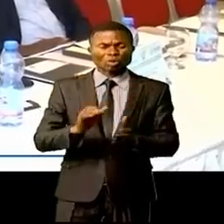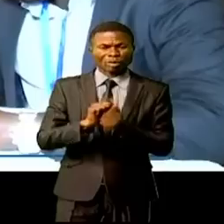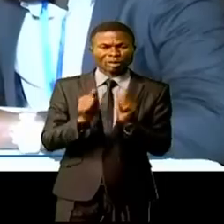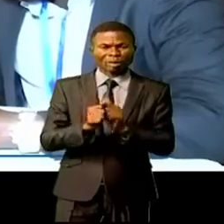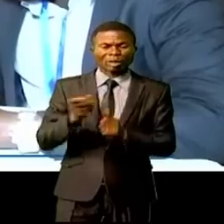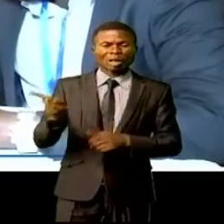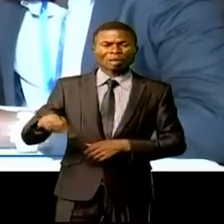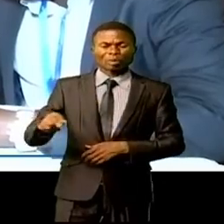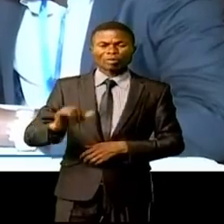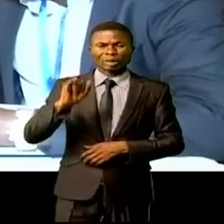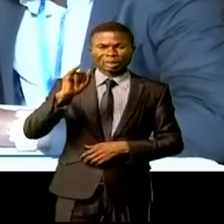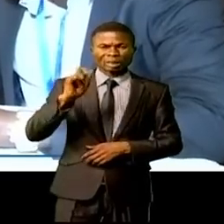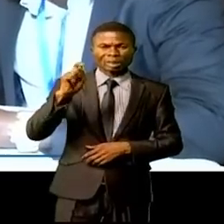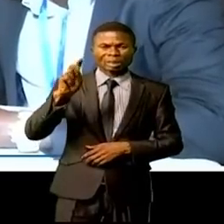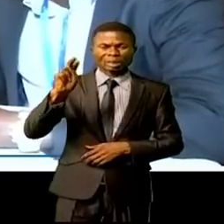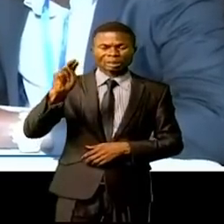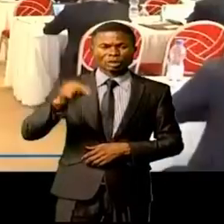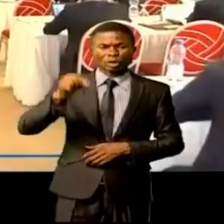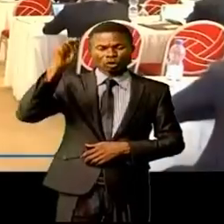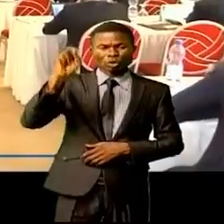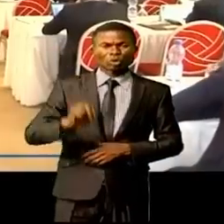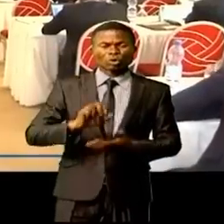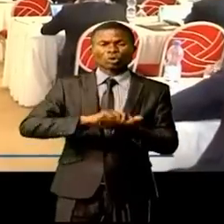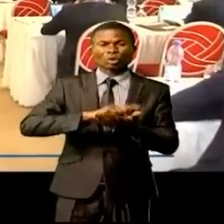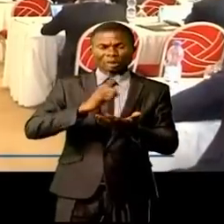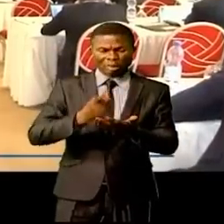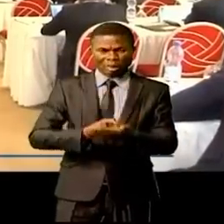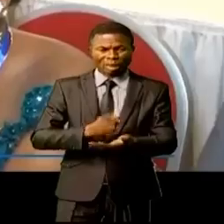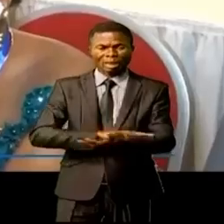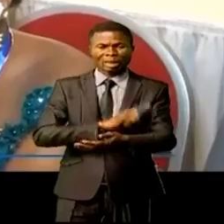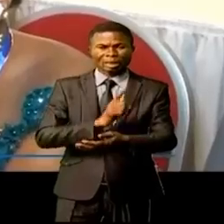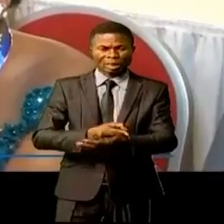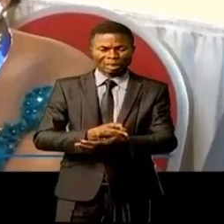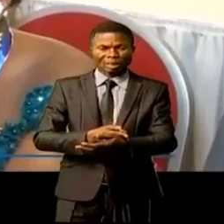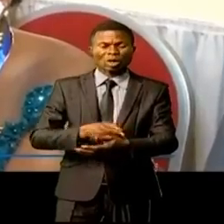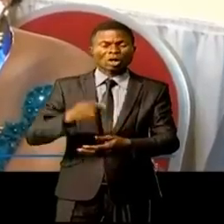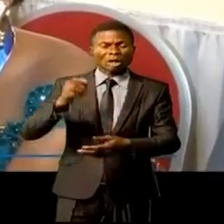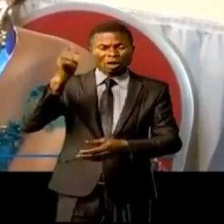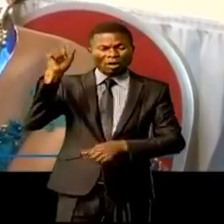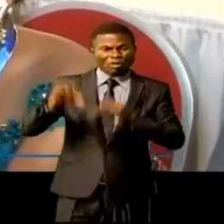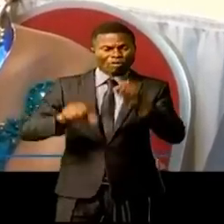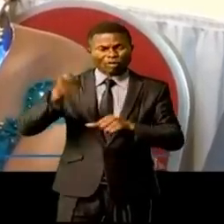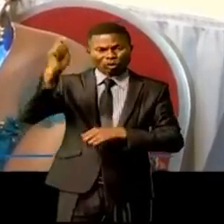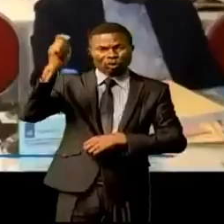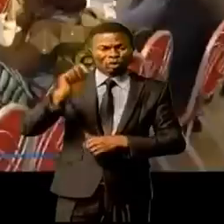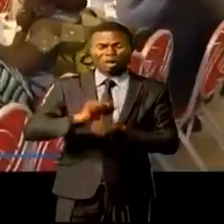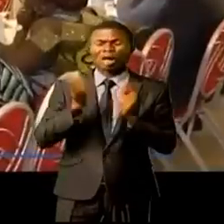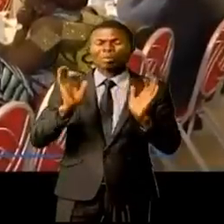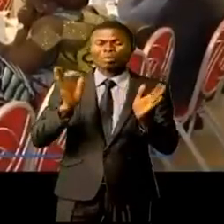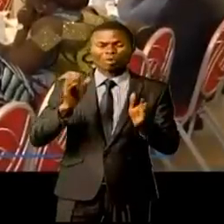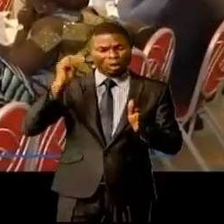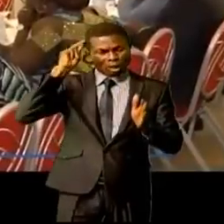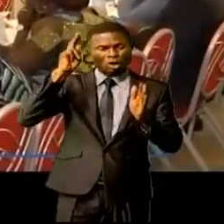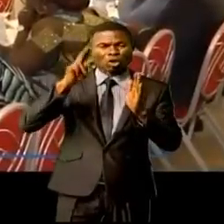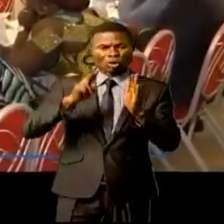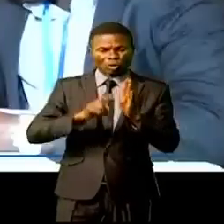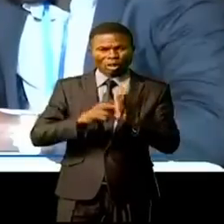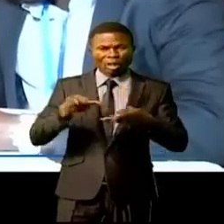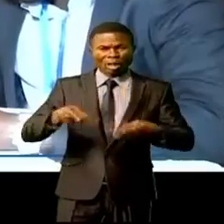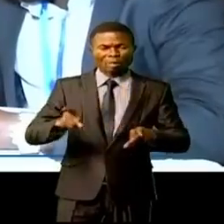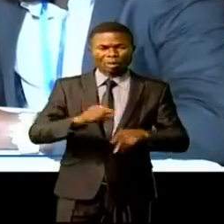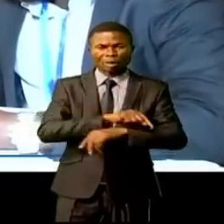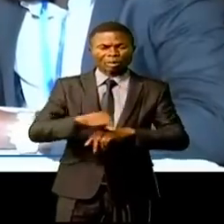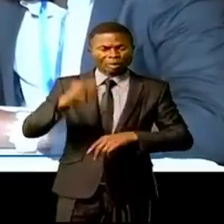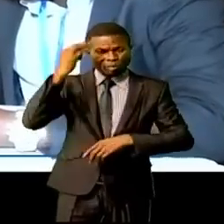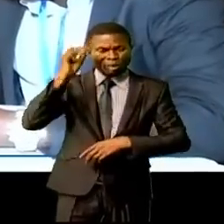provinces de Litori, du Nord et du Sud-Kivu, minée par les forces négatives, est un défi pour le gouvernement par les biais du ministère